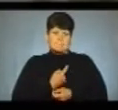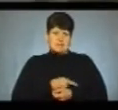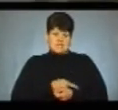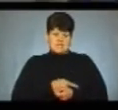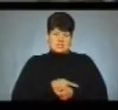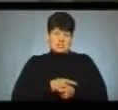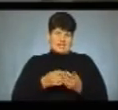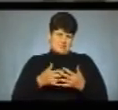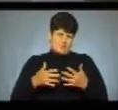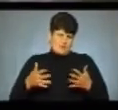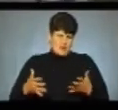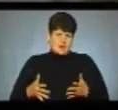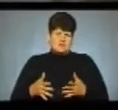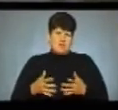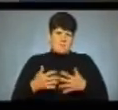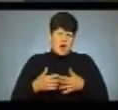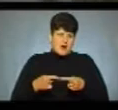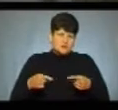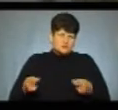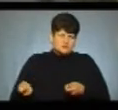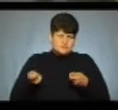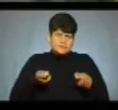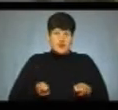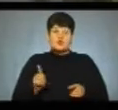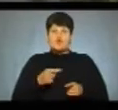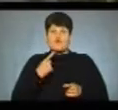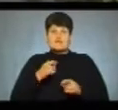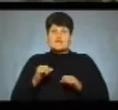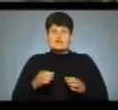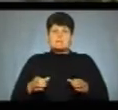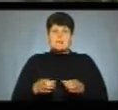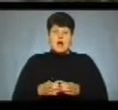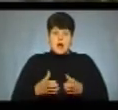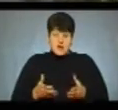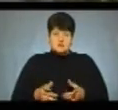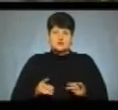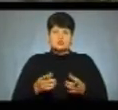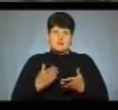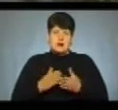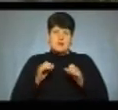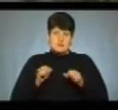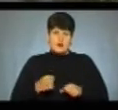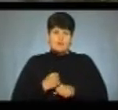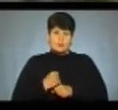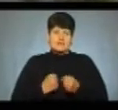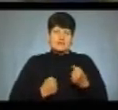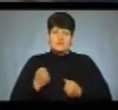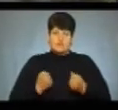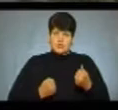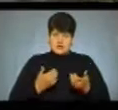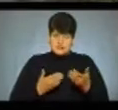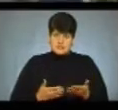інструменти, медичну апаратуру. І що там, мені казав керівник бригади, що має право робити водій на даний момент,